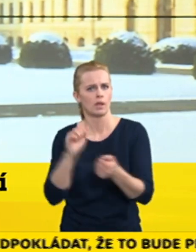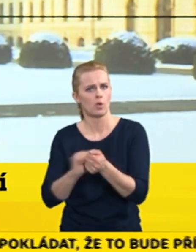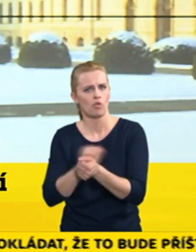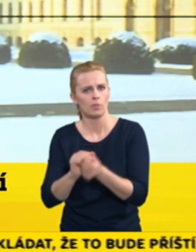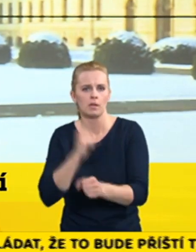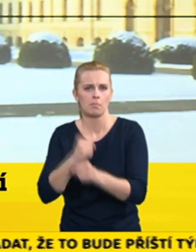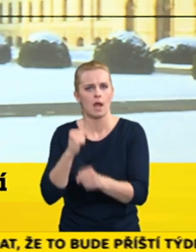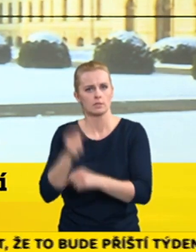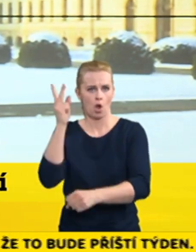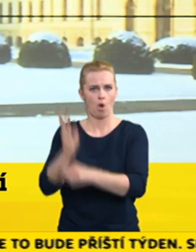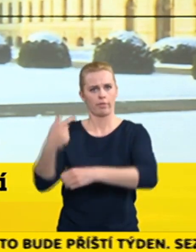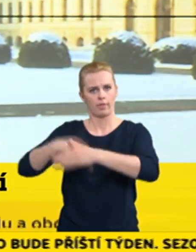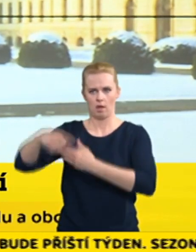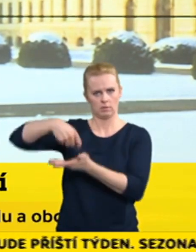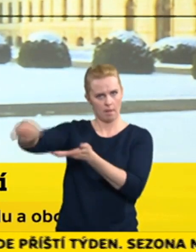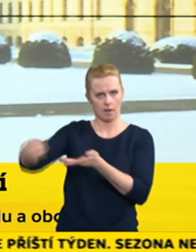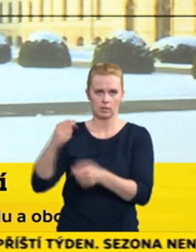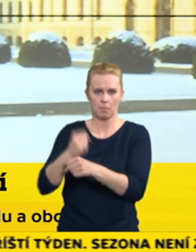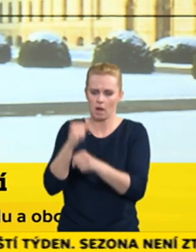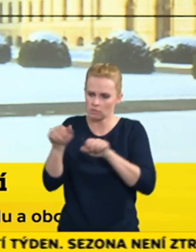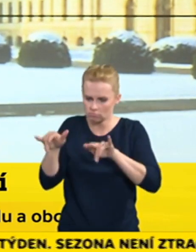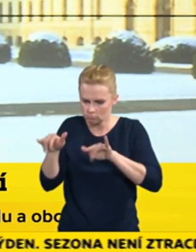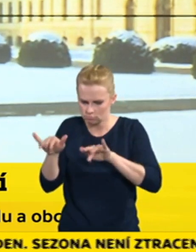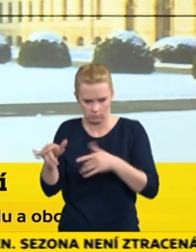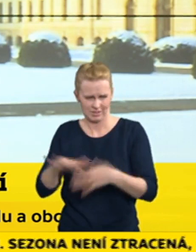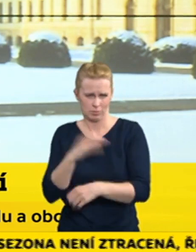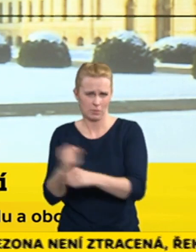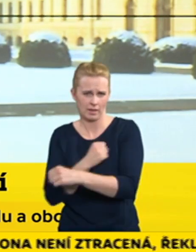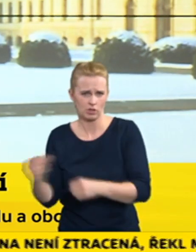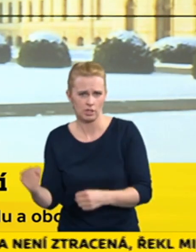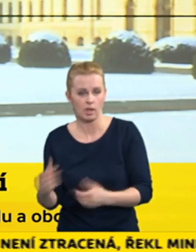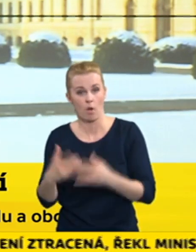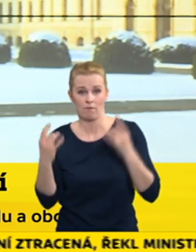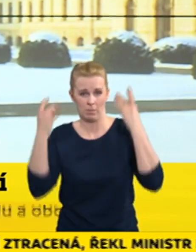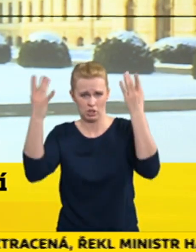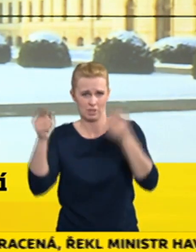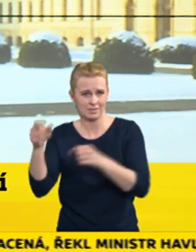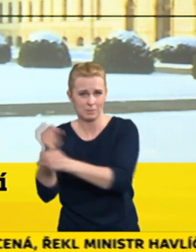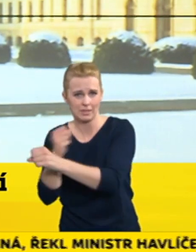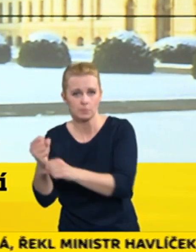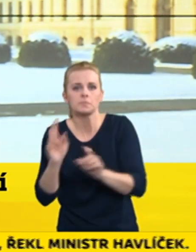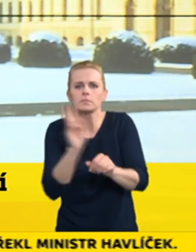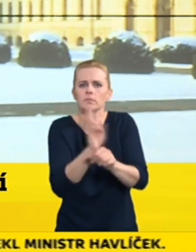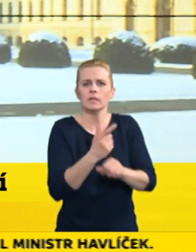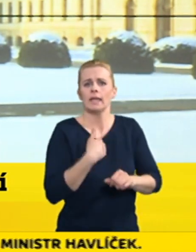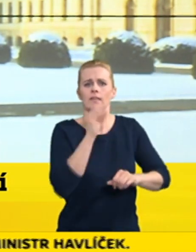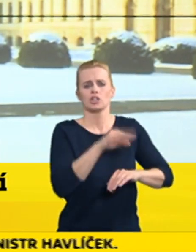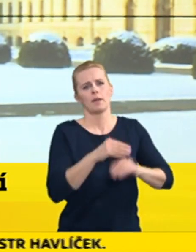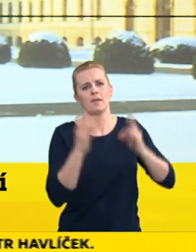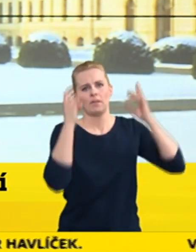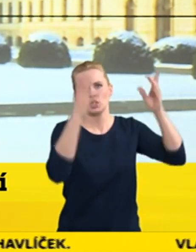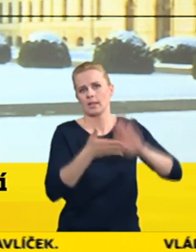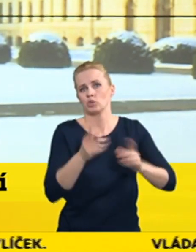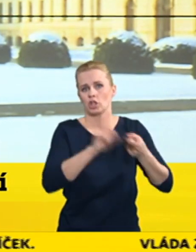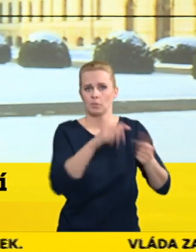penzionu vymýšlet informační systémy. Neříkám vymýšlet informační systémy zrovna ve Špinledově mlíně, ale